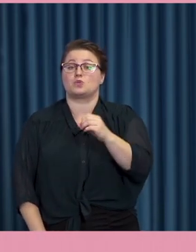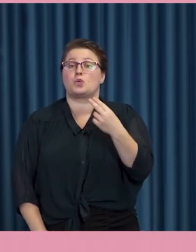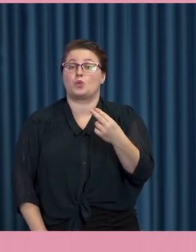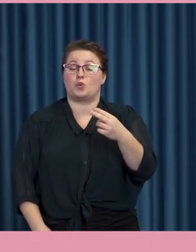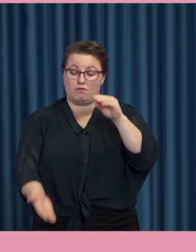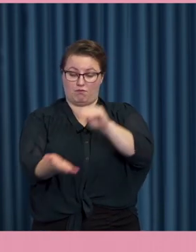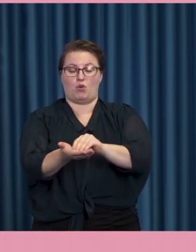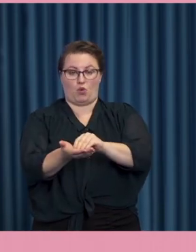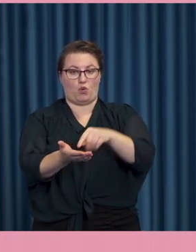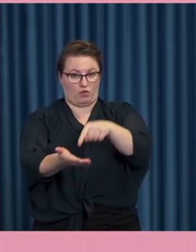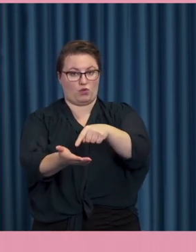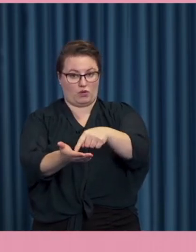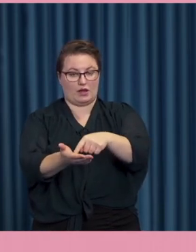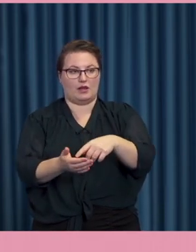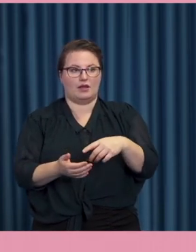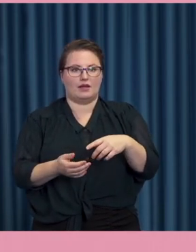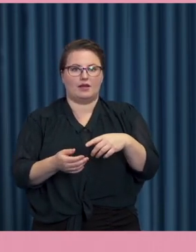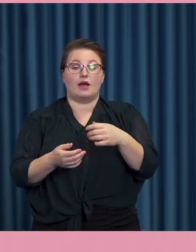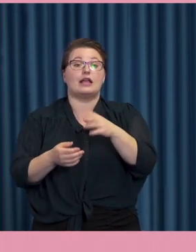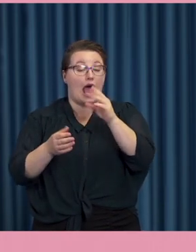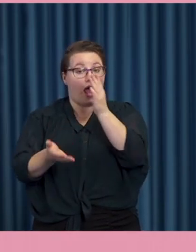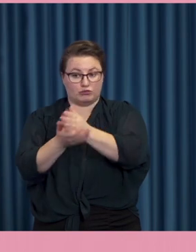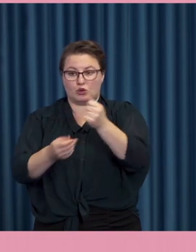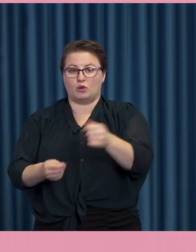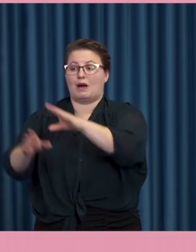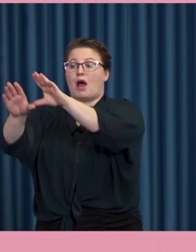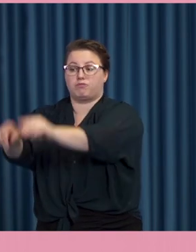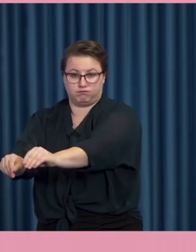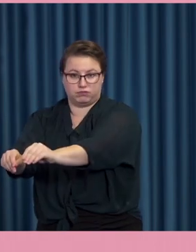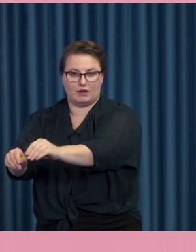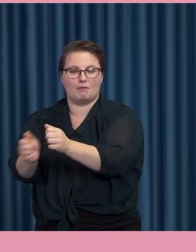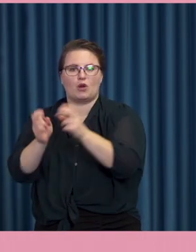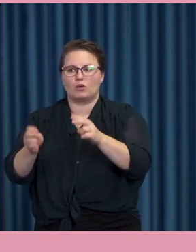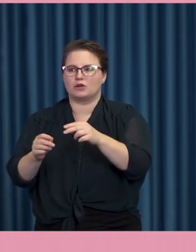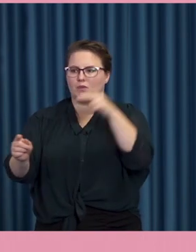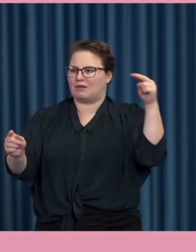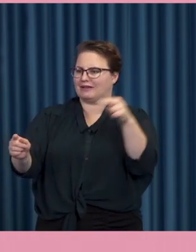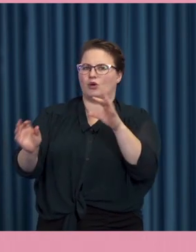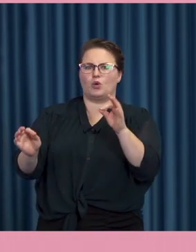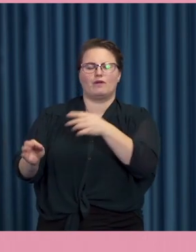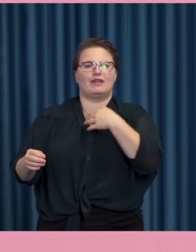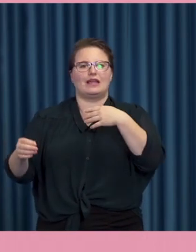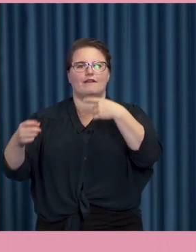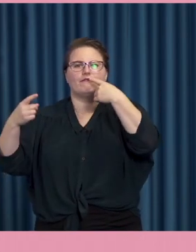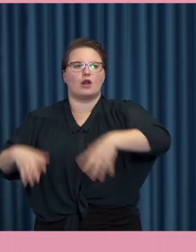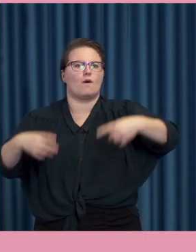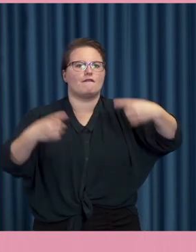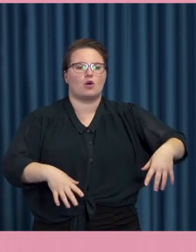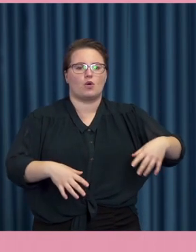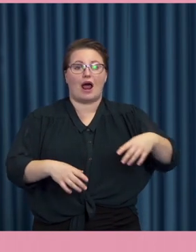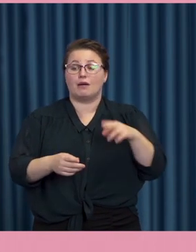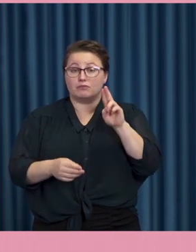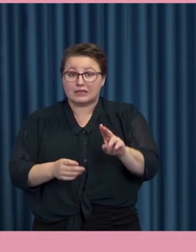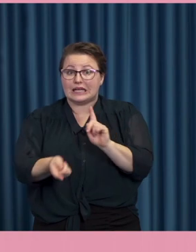inte bara tänker jag, när människor tystar, sin perspektiv går förlorade. Tystheten kanske gör att vissa perspektiv helt